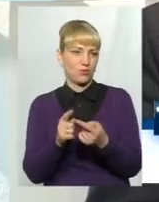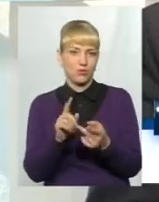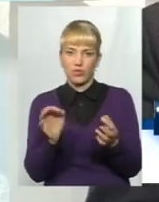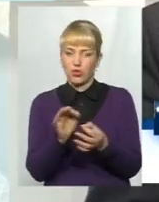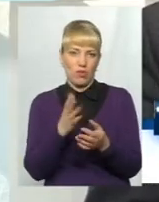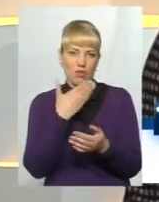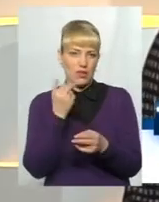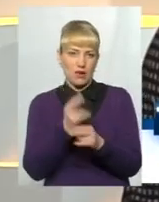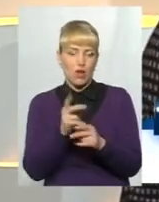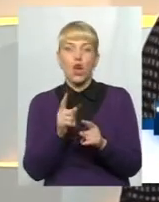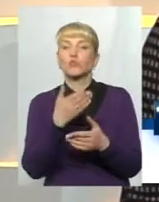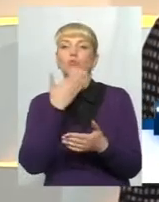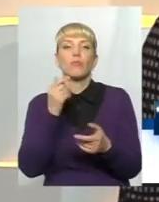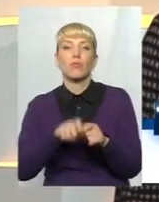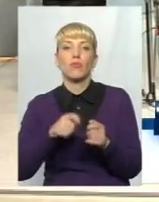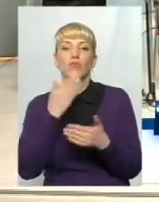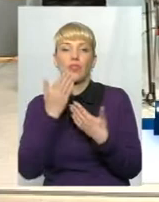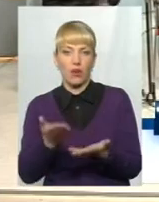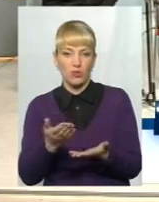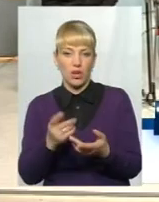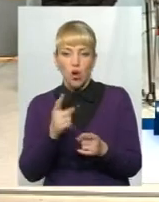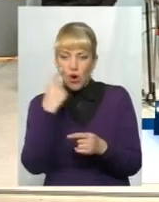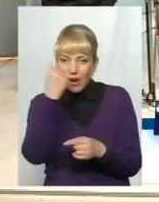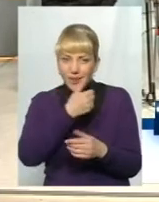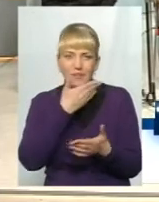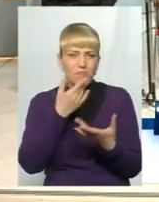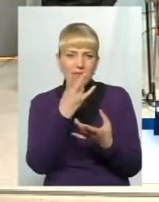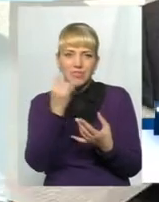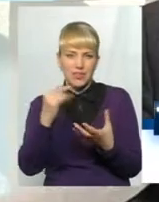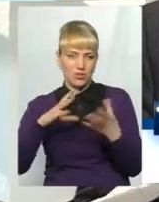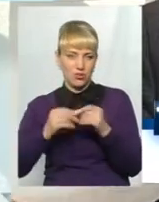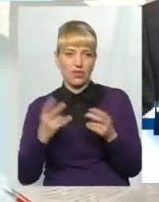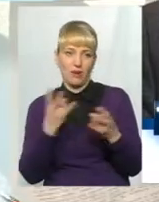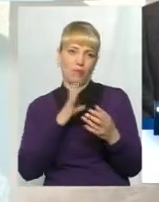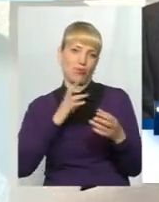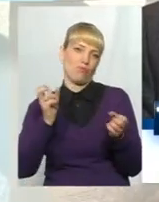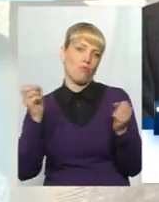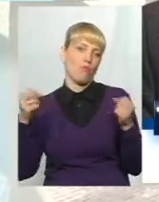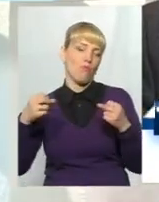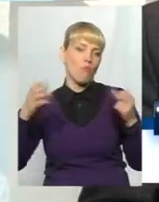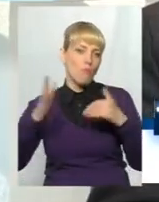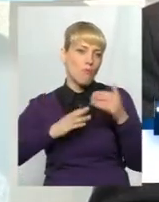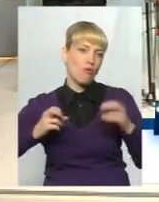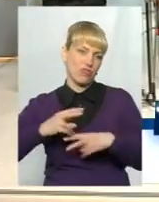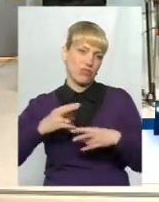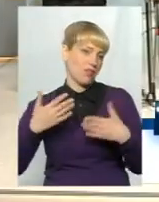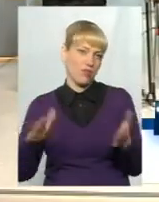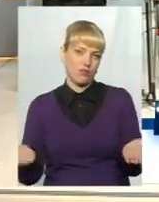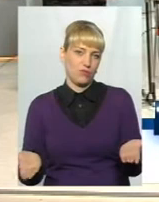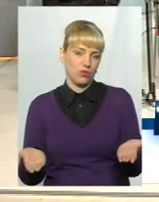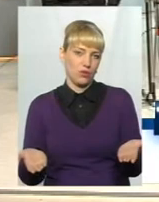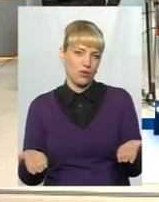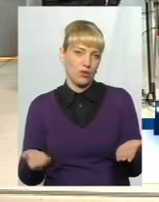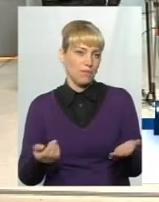заважає. не перевіряють? Один рік і немає жодного результату. бути професіоналом, очевидно. Тобто ви кажете, що вони не